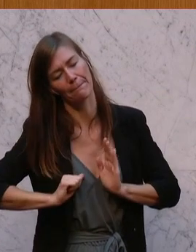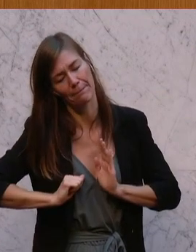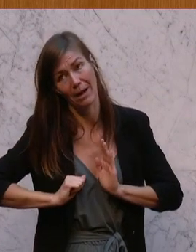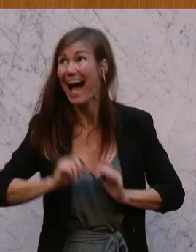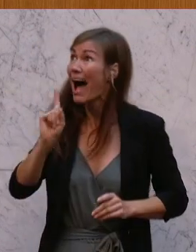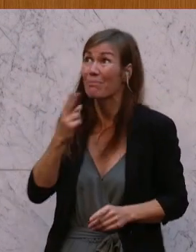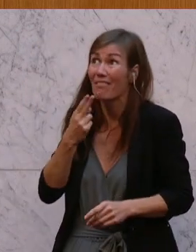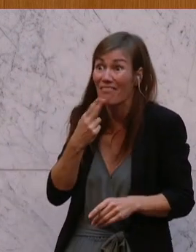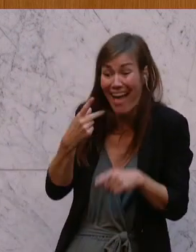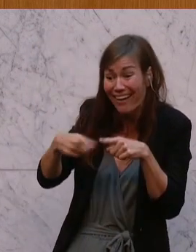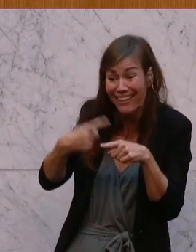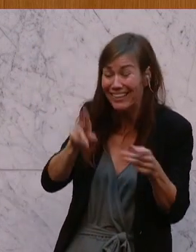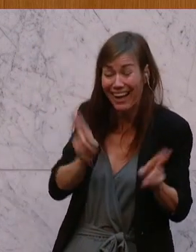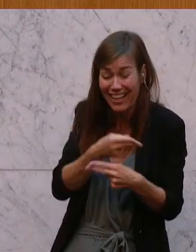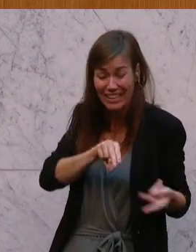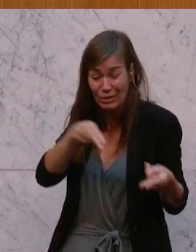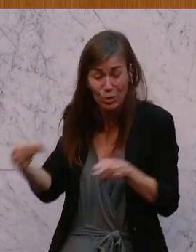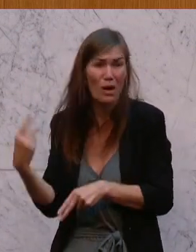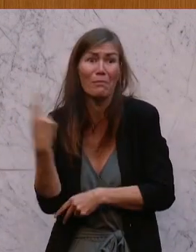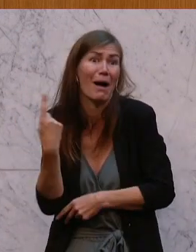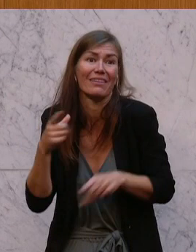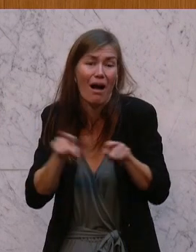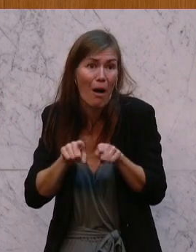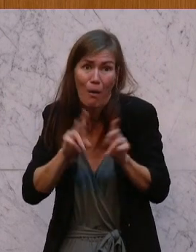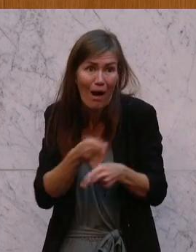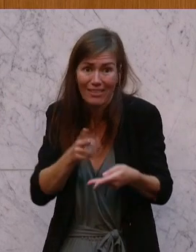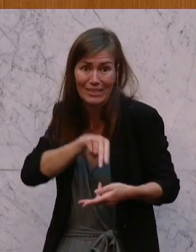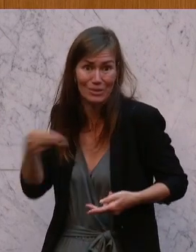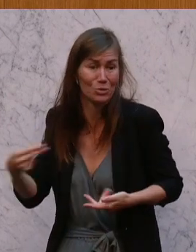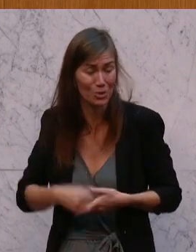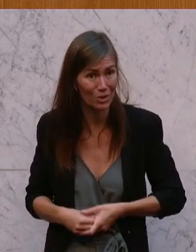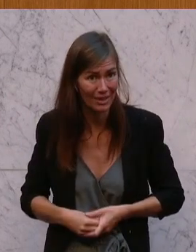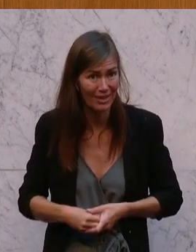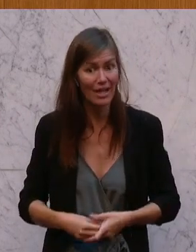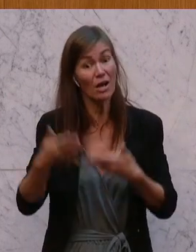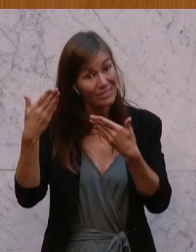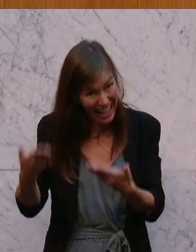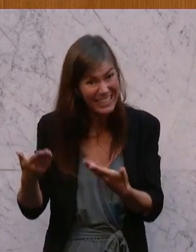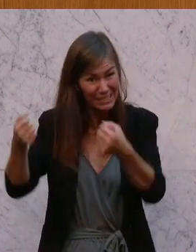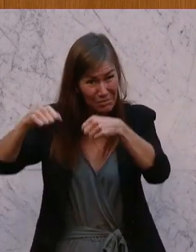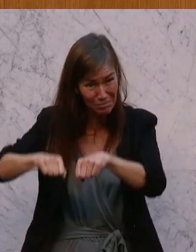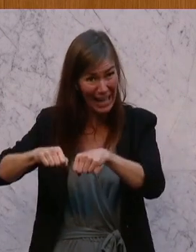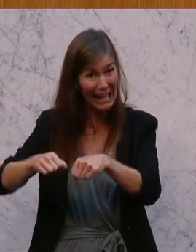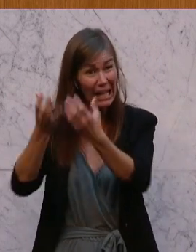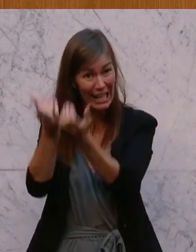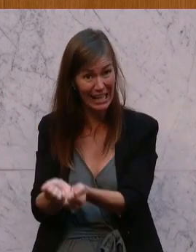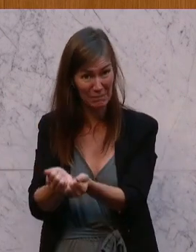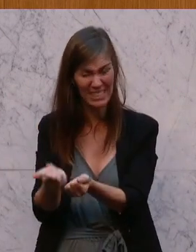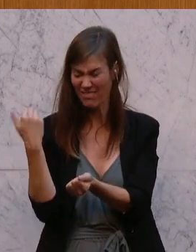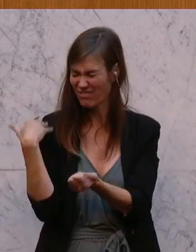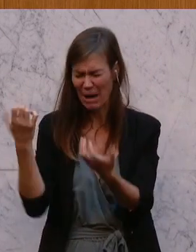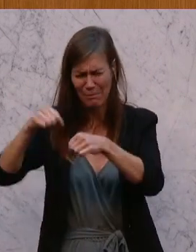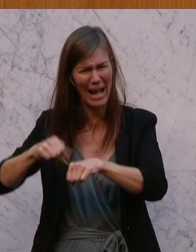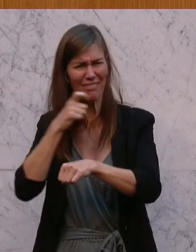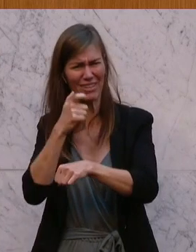Und das ist das großartige Ergebnis vom Bankengipfel vom Finanzminister mit den Banken. Das ist ungenügend.